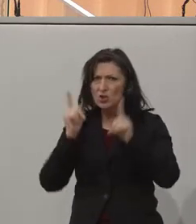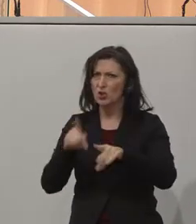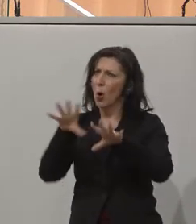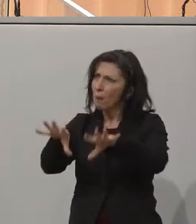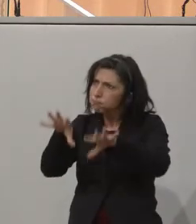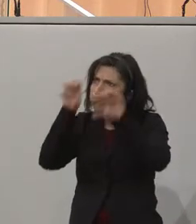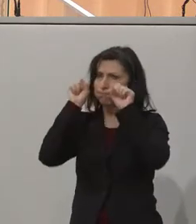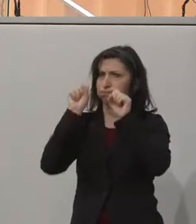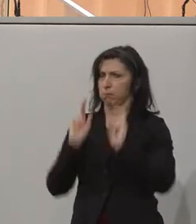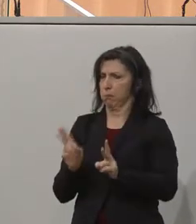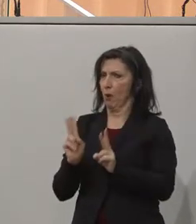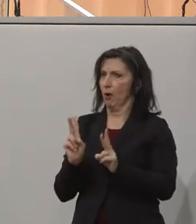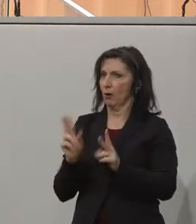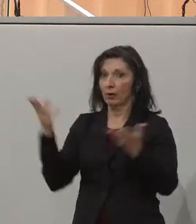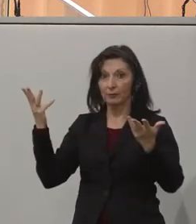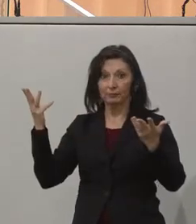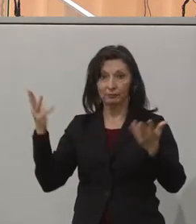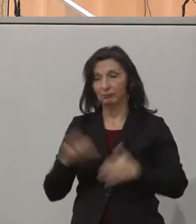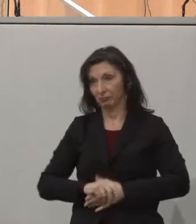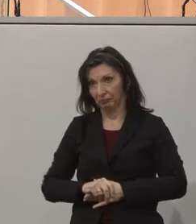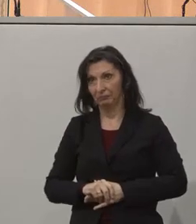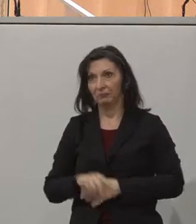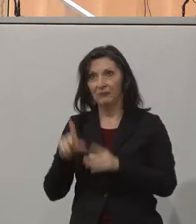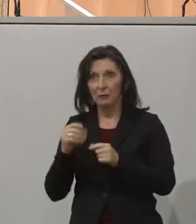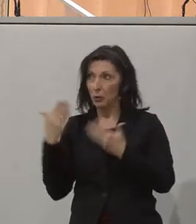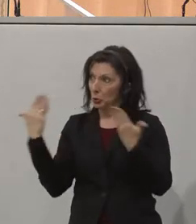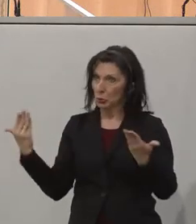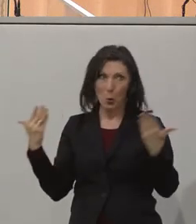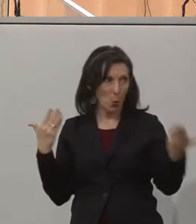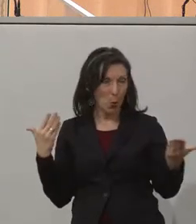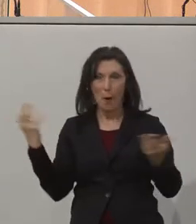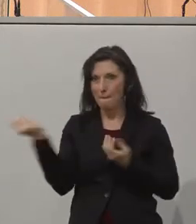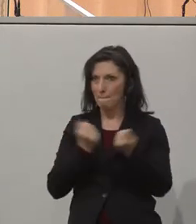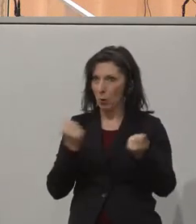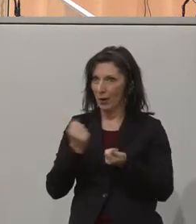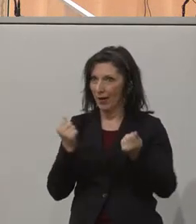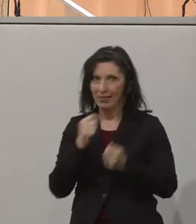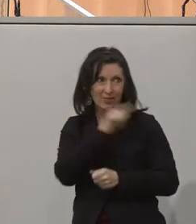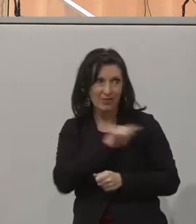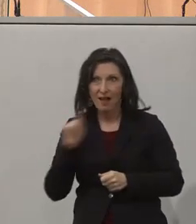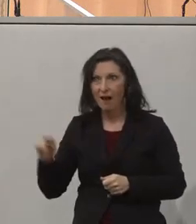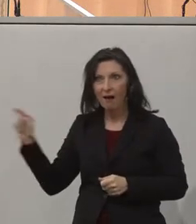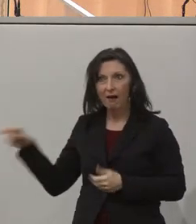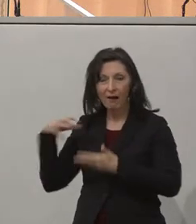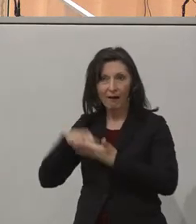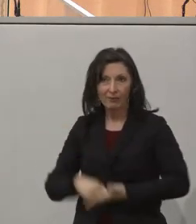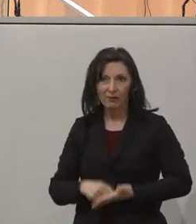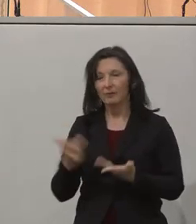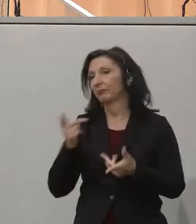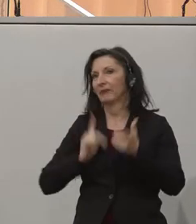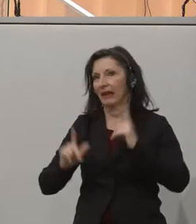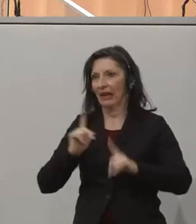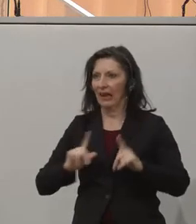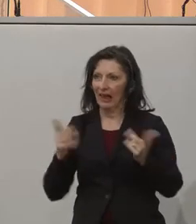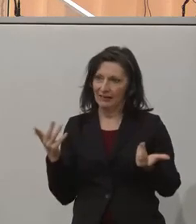wird. Das war es also von Seiten der Politikerinnen und Politiker. Wie gesagt, wir haben leider einige